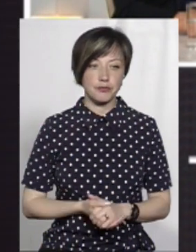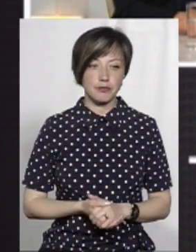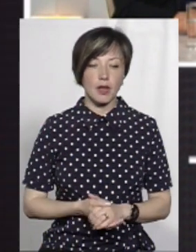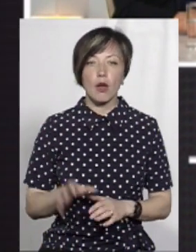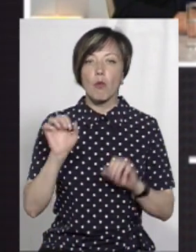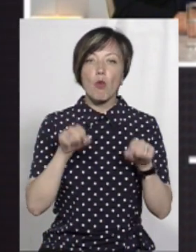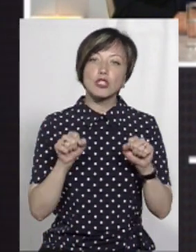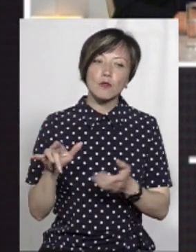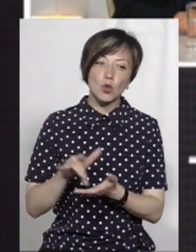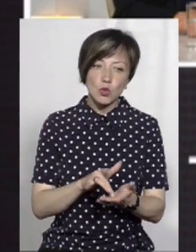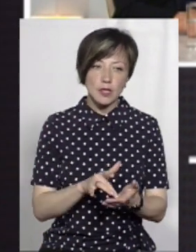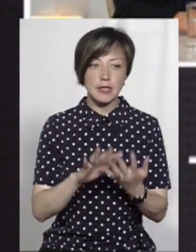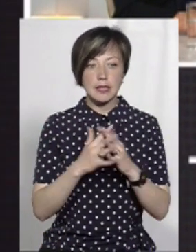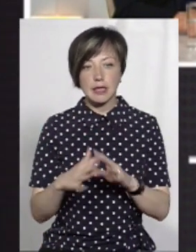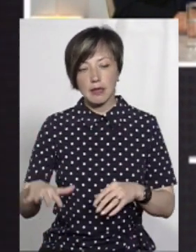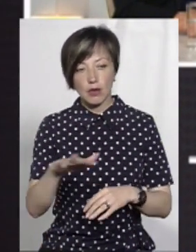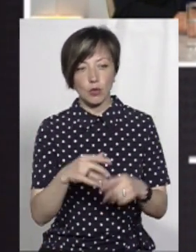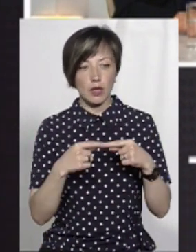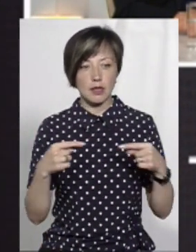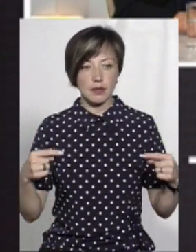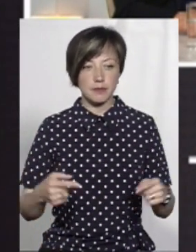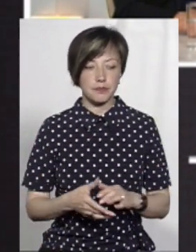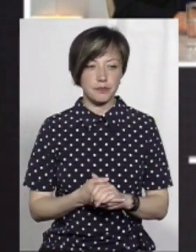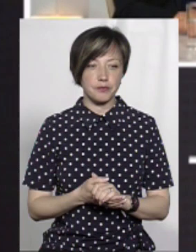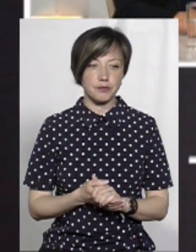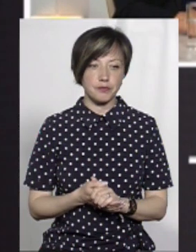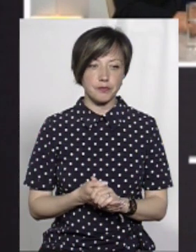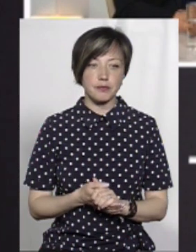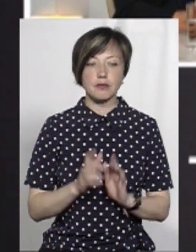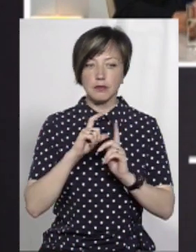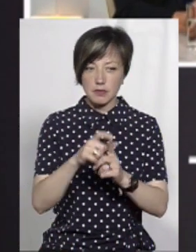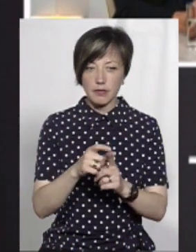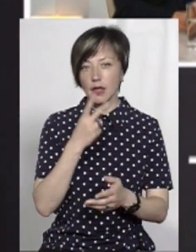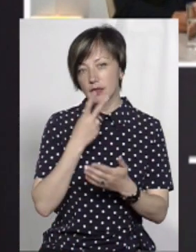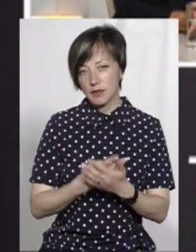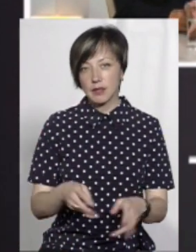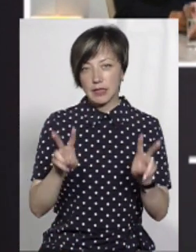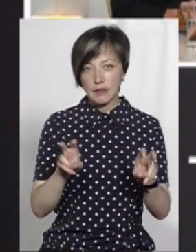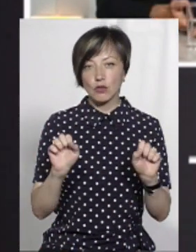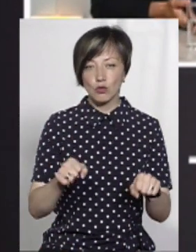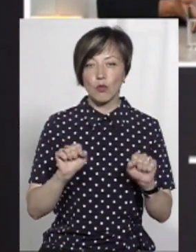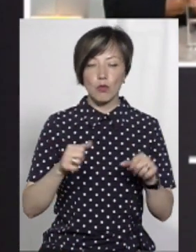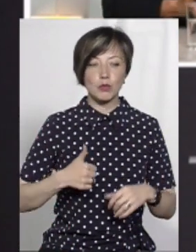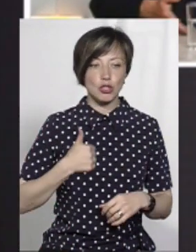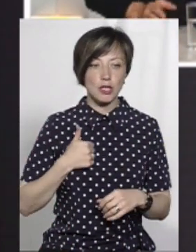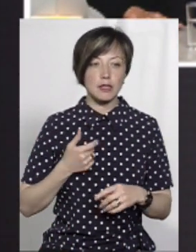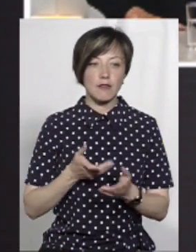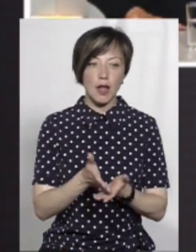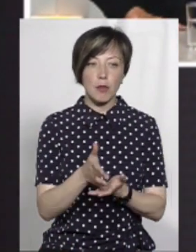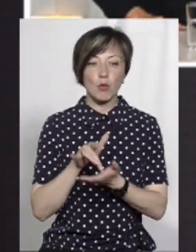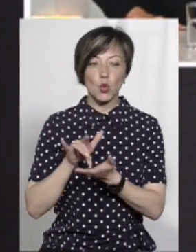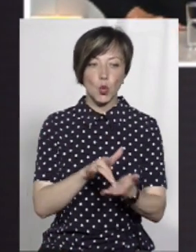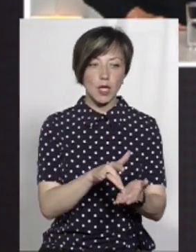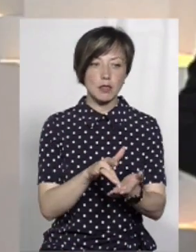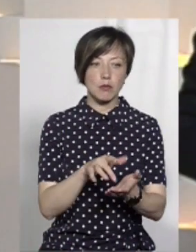туристичного, можливо? Які там сільські території і так далі? Дивіться. Ми можемо називати... Те, чим ми можемо вже пишатись в напрямку